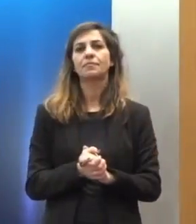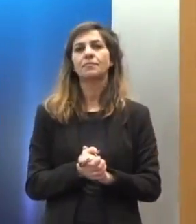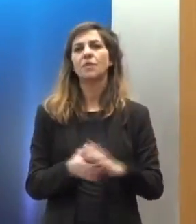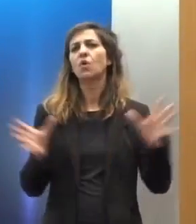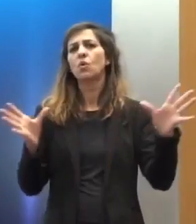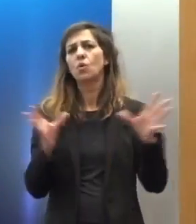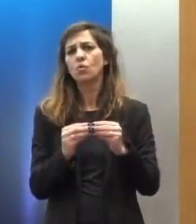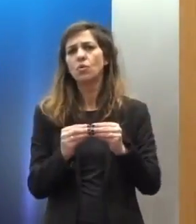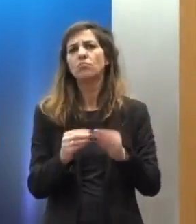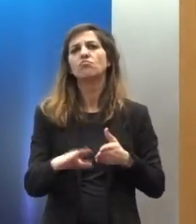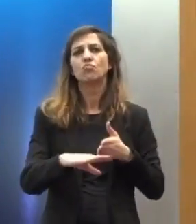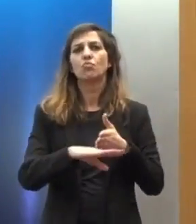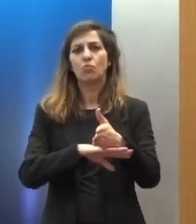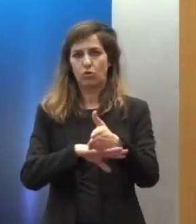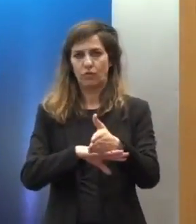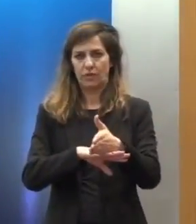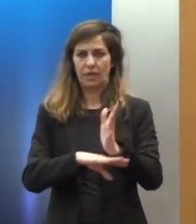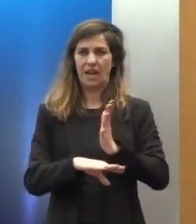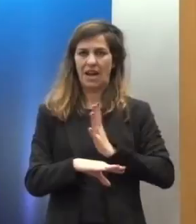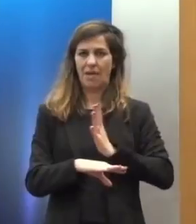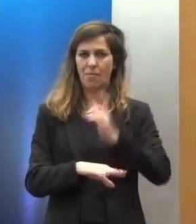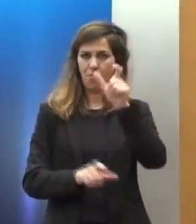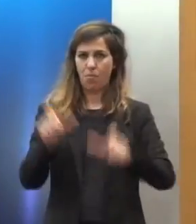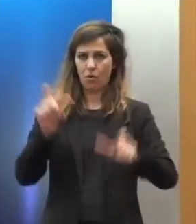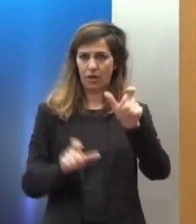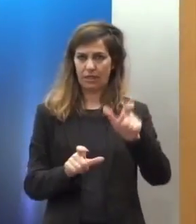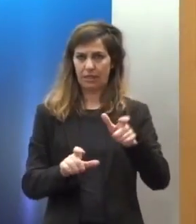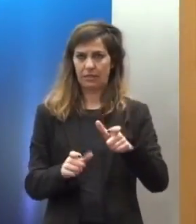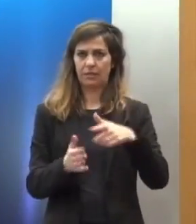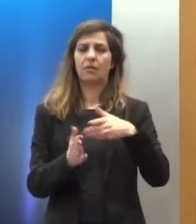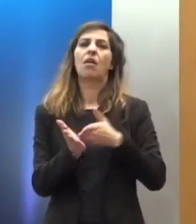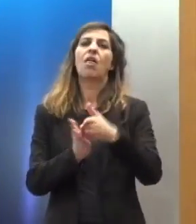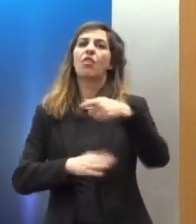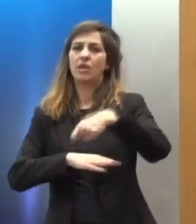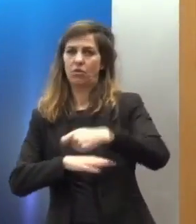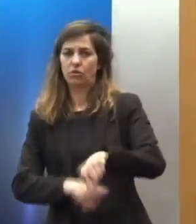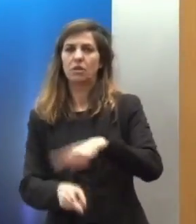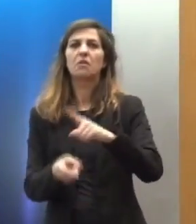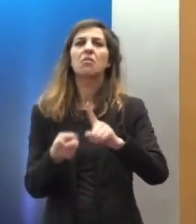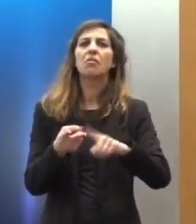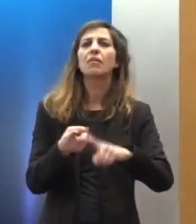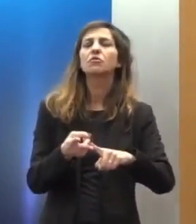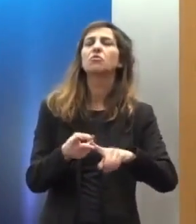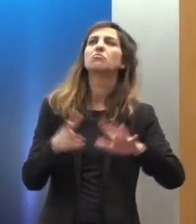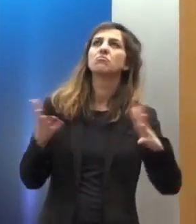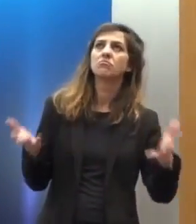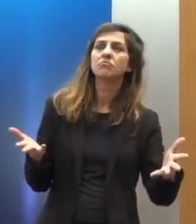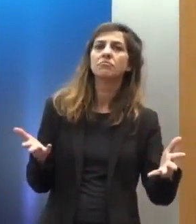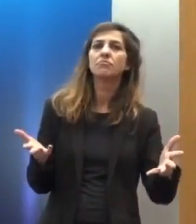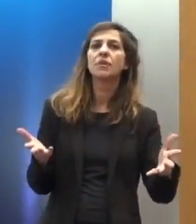πρόσβασης των πολιτών στη δικαιοσύνη. Στην ακύρωση οικονομικών